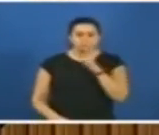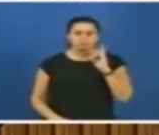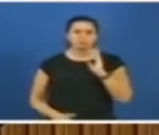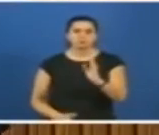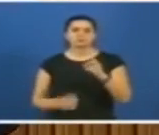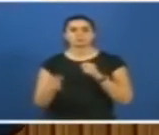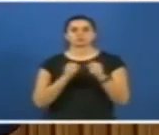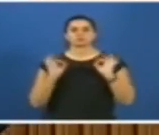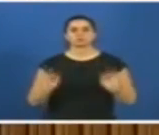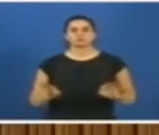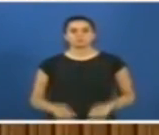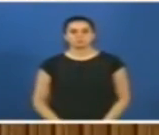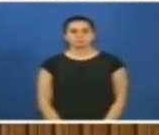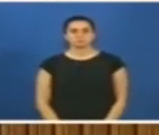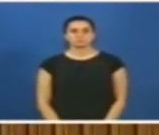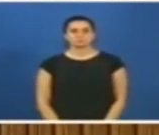direneceğiz.